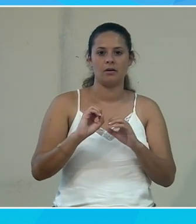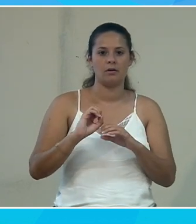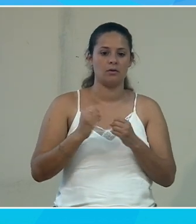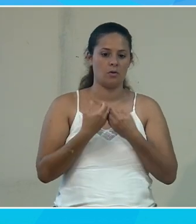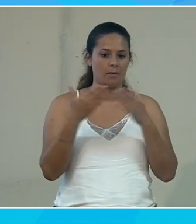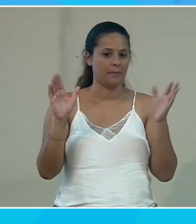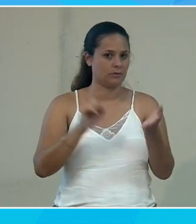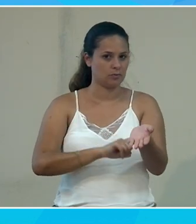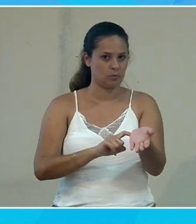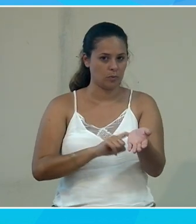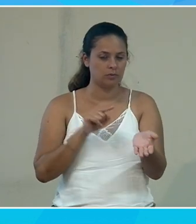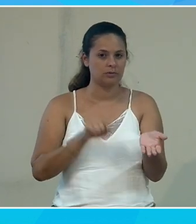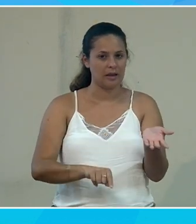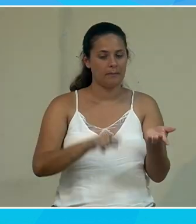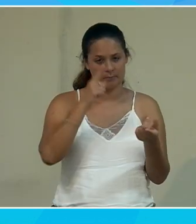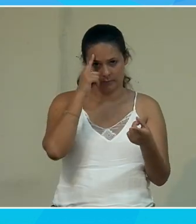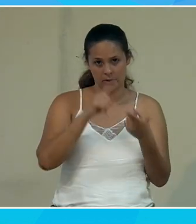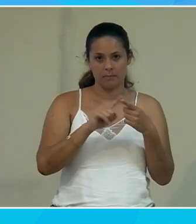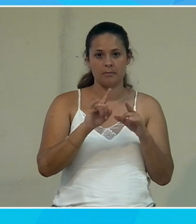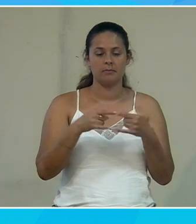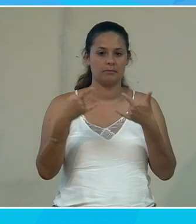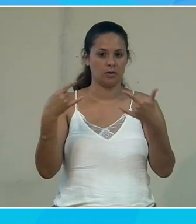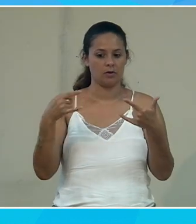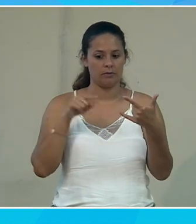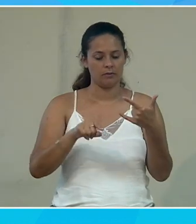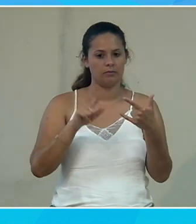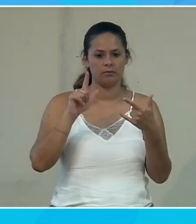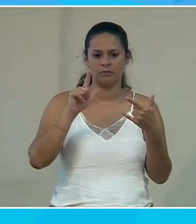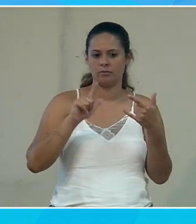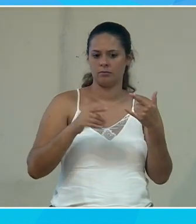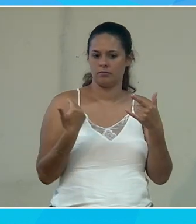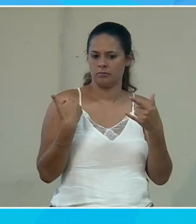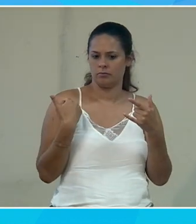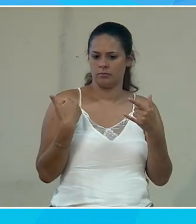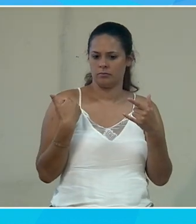reprends l'open source chez Microsoft l'open source il date d'avril